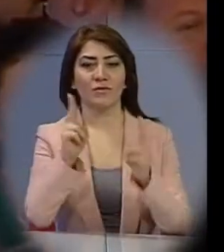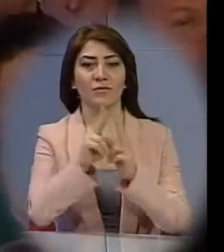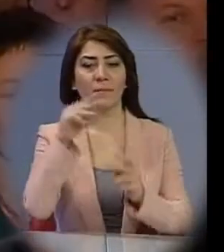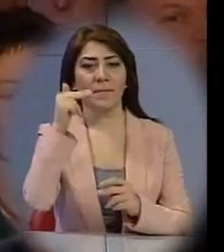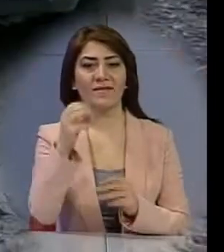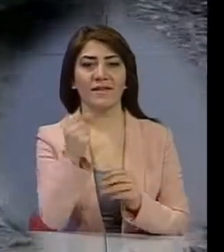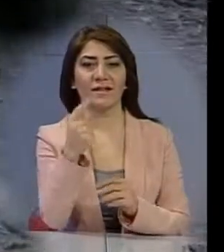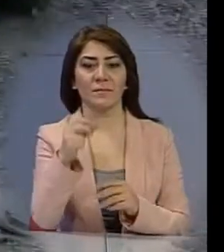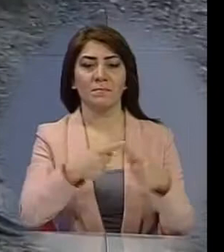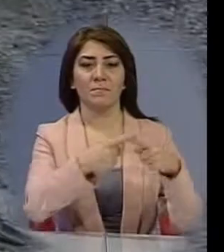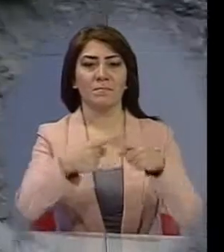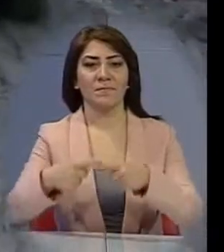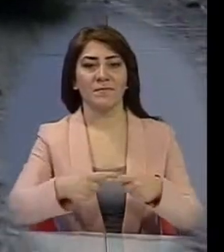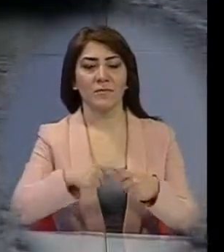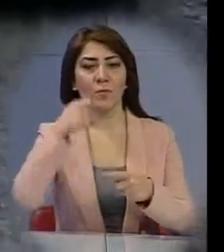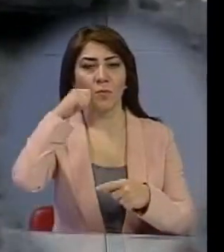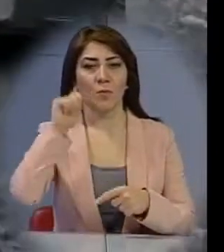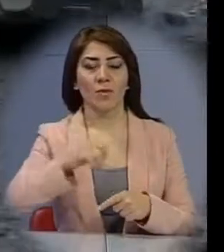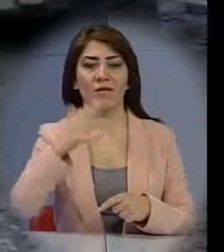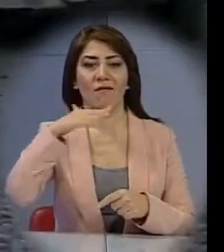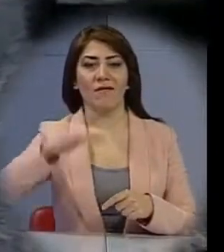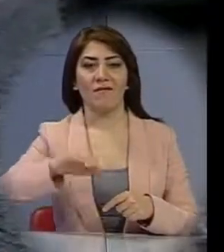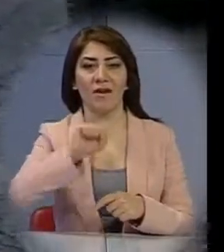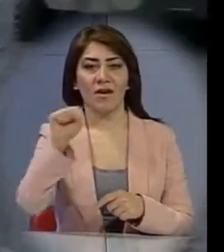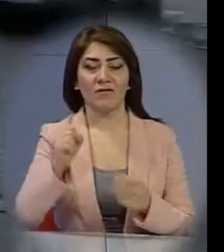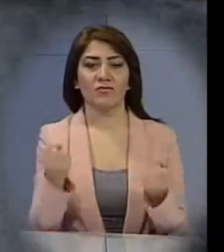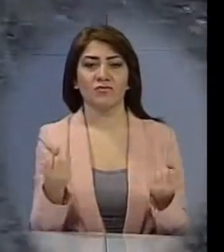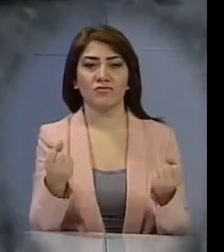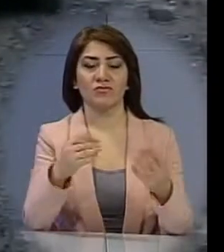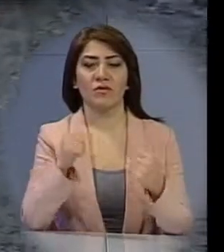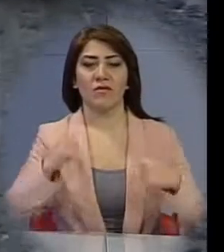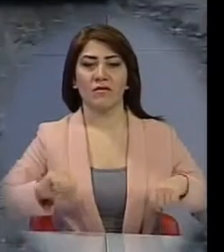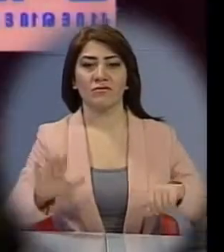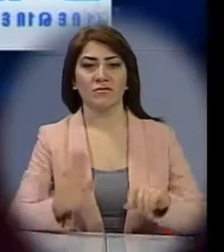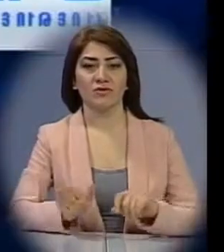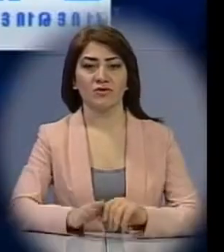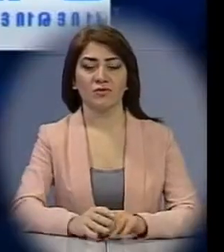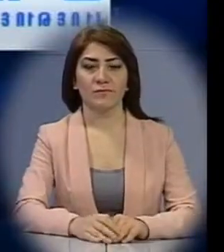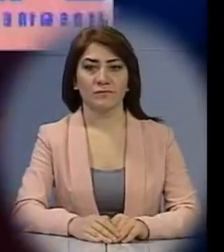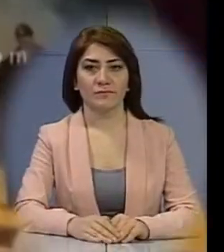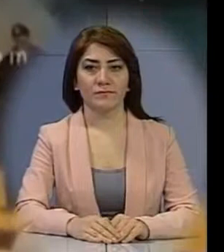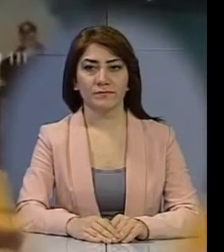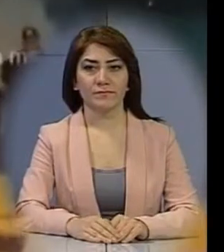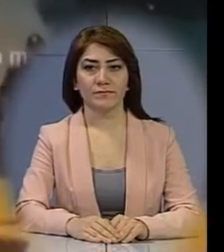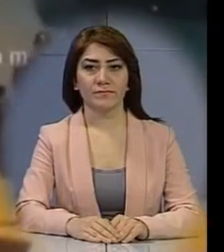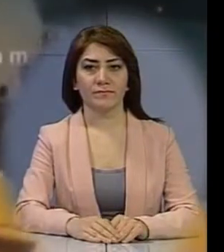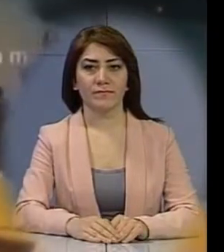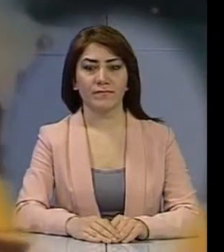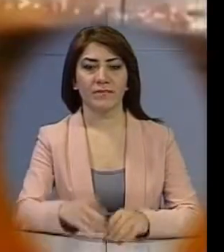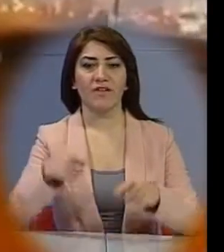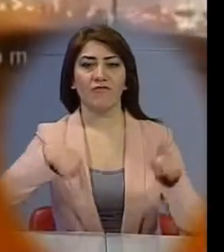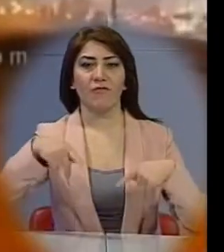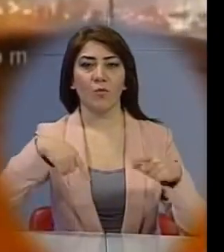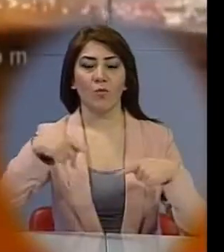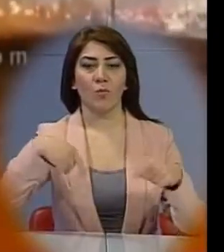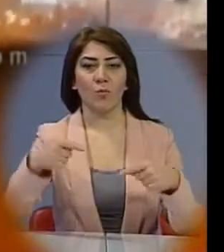-ին մինսկում, մինջ այդ ուգրայինայի հարավարվելքում իր ավիճակը շարնոկում է լարված մնալ։ Երբ վուտբոլային